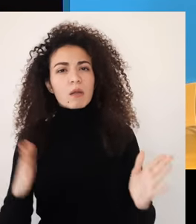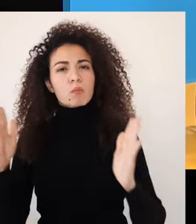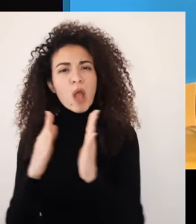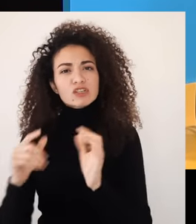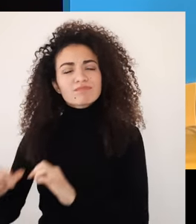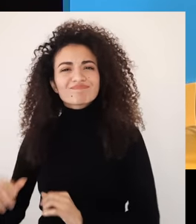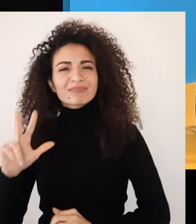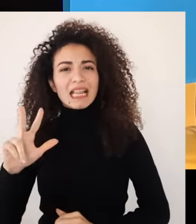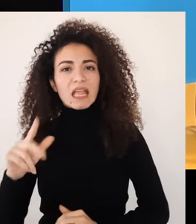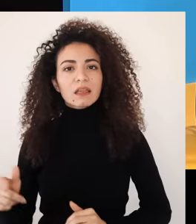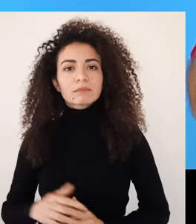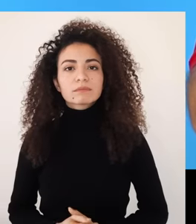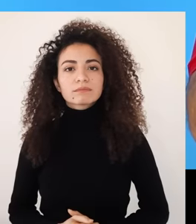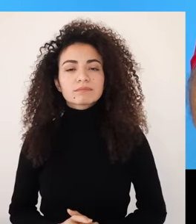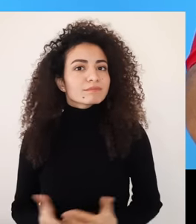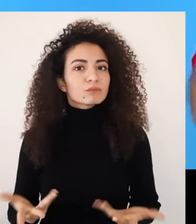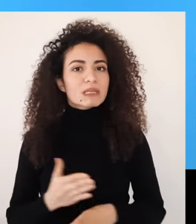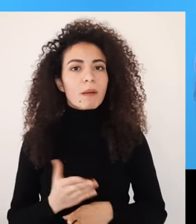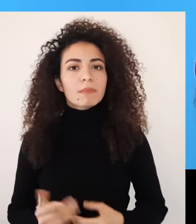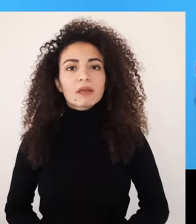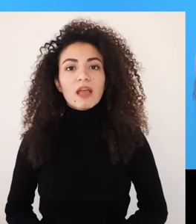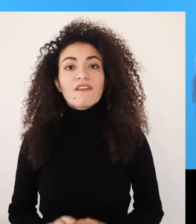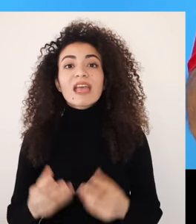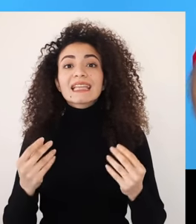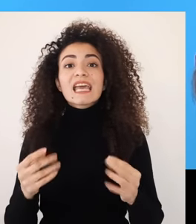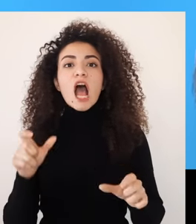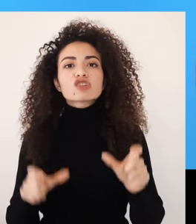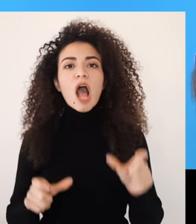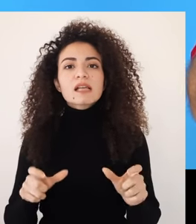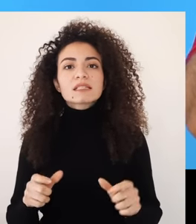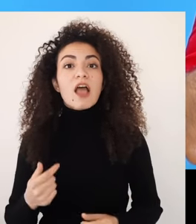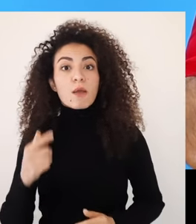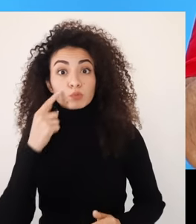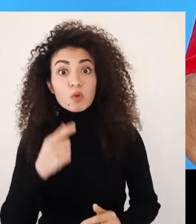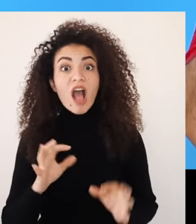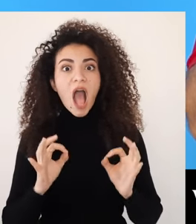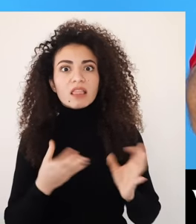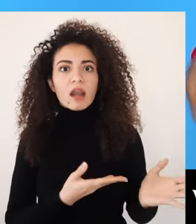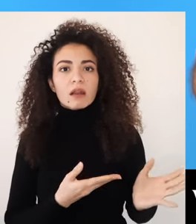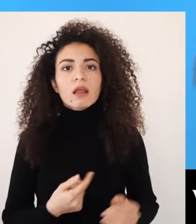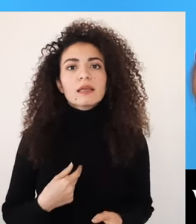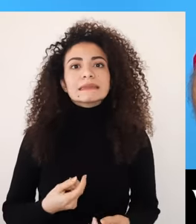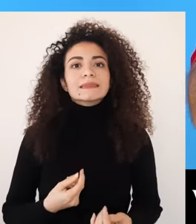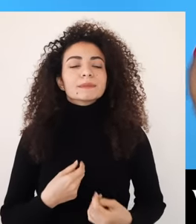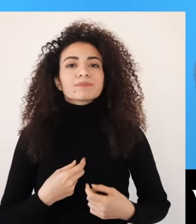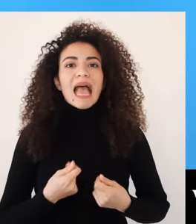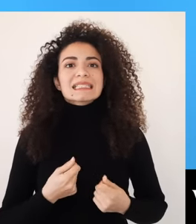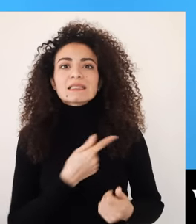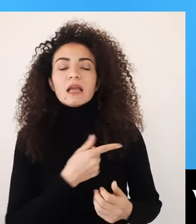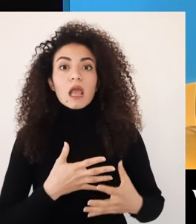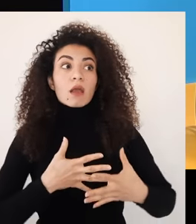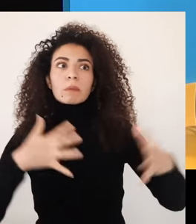وبيفضلوا عدم تشغيل فكرهم بمشكلة بتتخطى مقدرتهم على أحداث تغيير ملحوظ يعني بتنعدم قدرتهم على